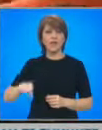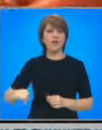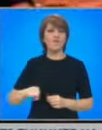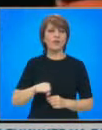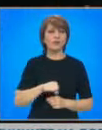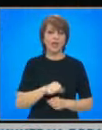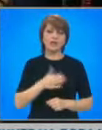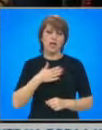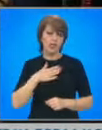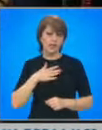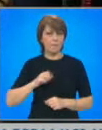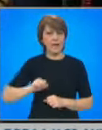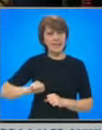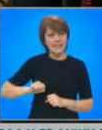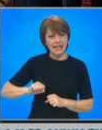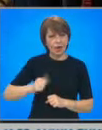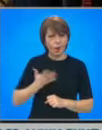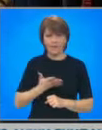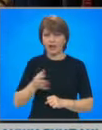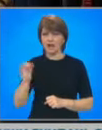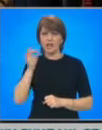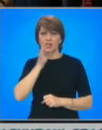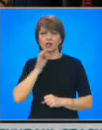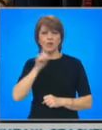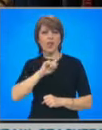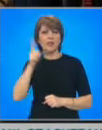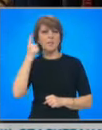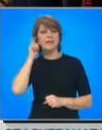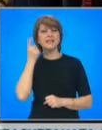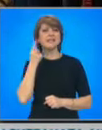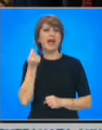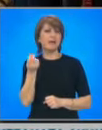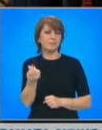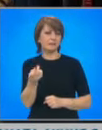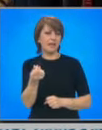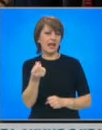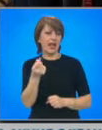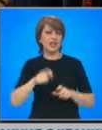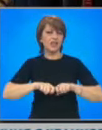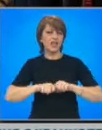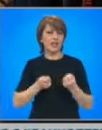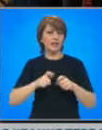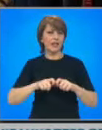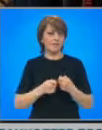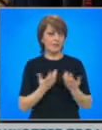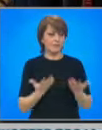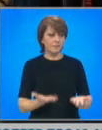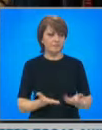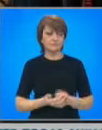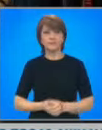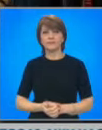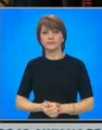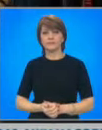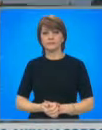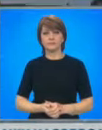Но има за страховки, има всичко. Никой не мисли в момента за материалните. Ще е важно момчета всичко да приберем и там нататък